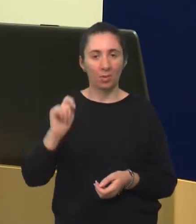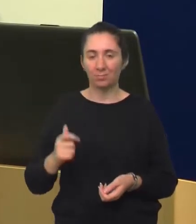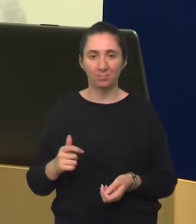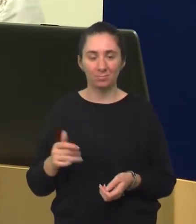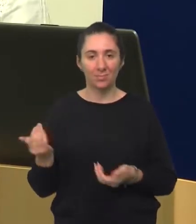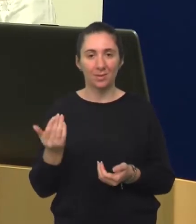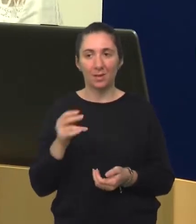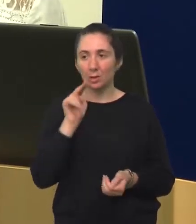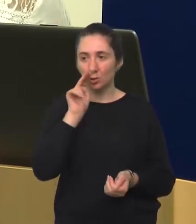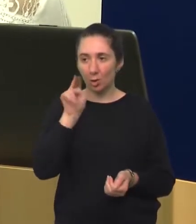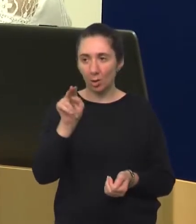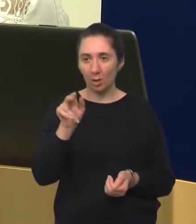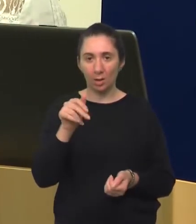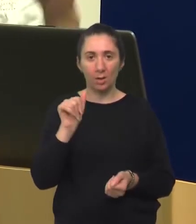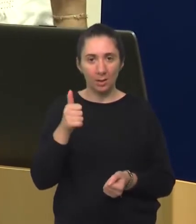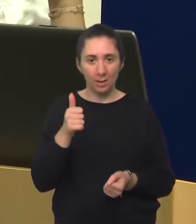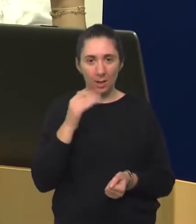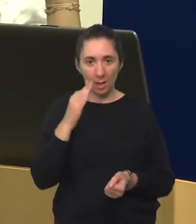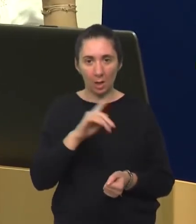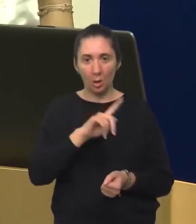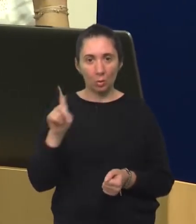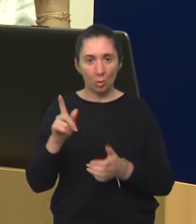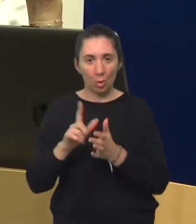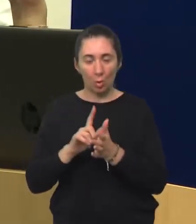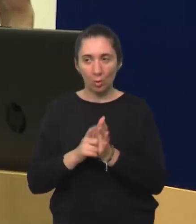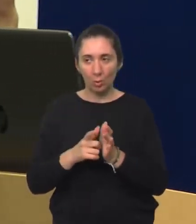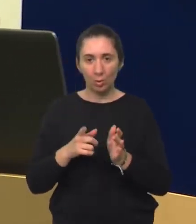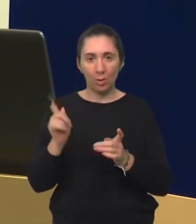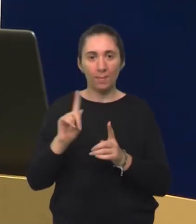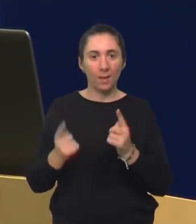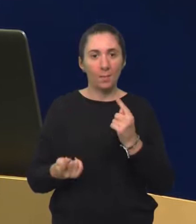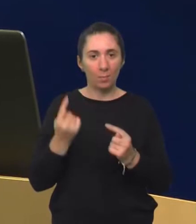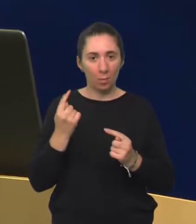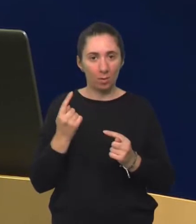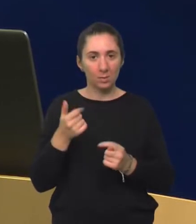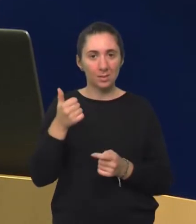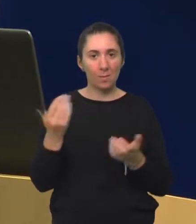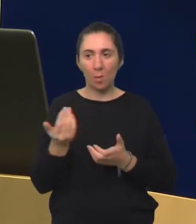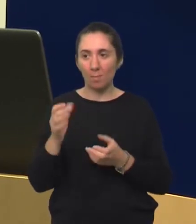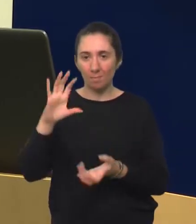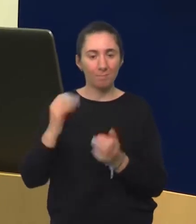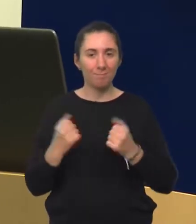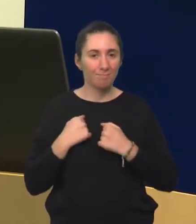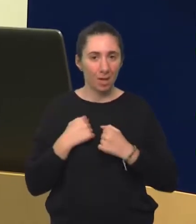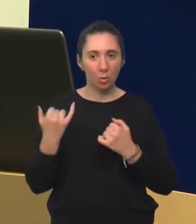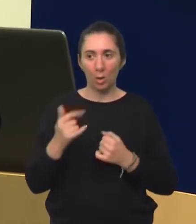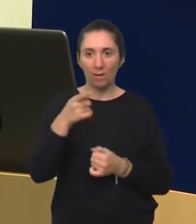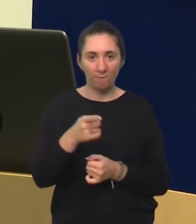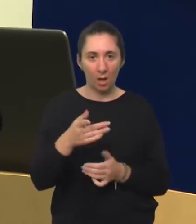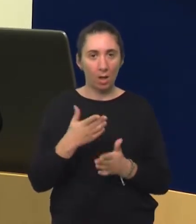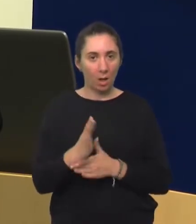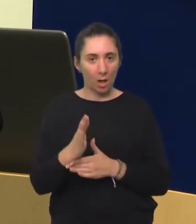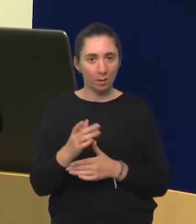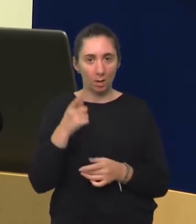Djete će biti fokusirano prije toga i je fokusirano do tog trenutka, dok se združena pažnja ne pojavi samo na medu ili samo na vas. Kada mu